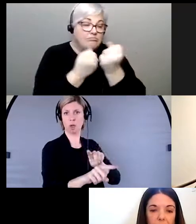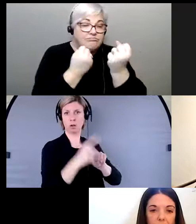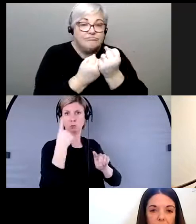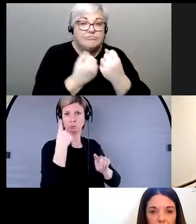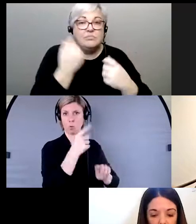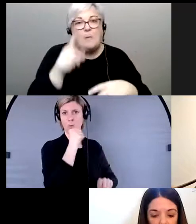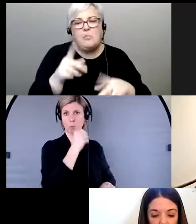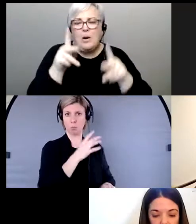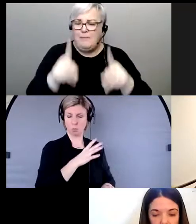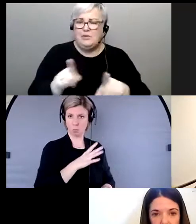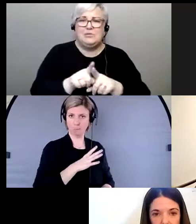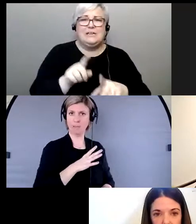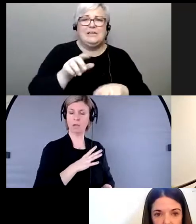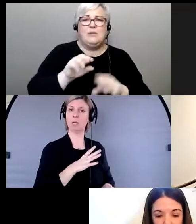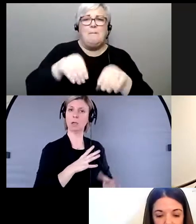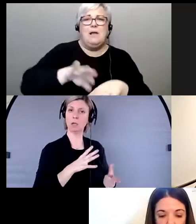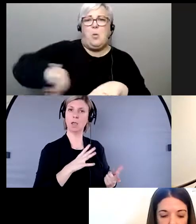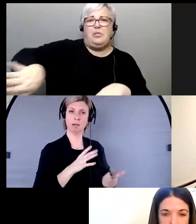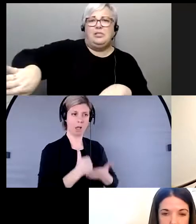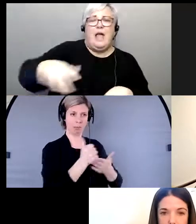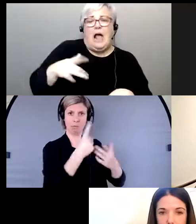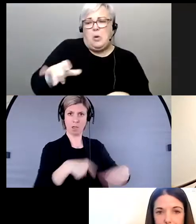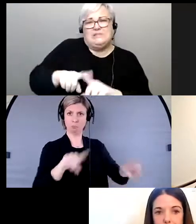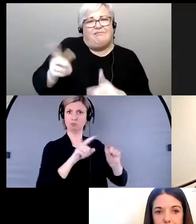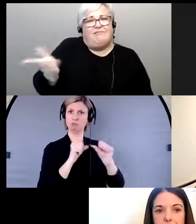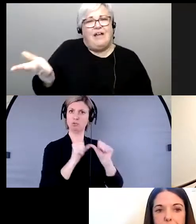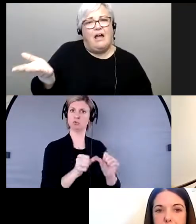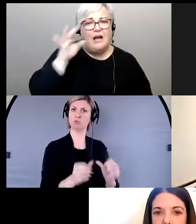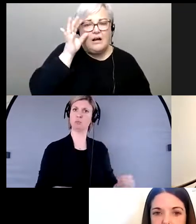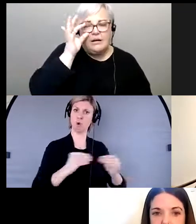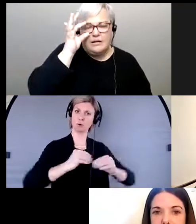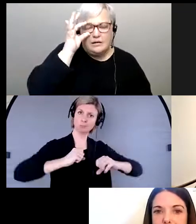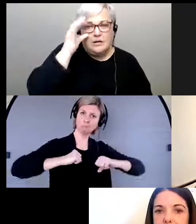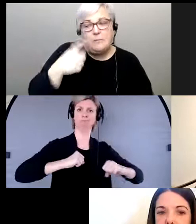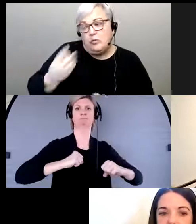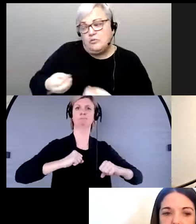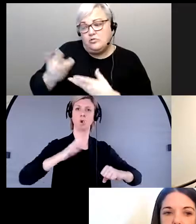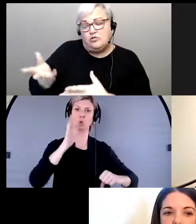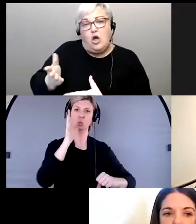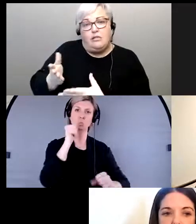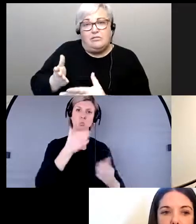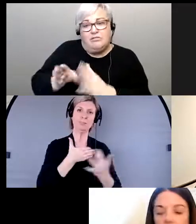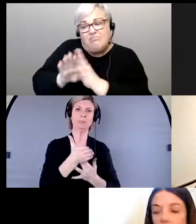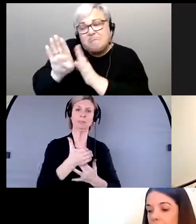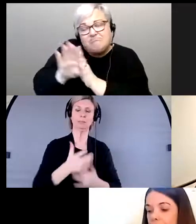marginalisées pour pouvoir vraiment améliorer l'aide qu'on leur apporte en situation de crise.